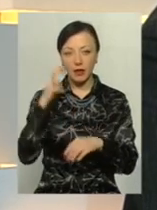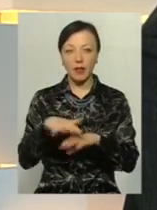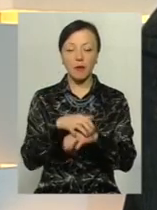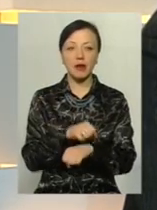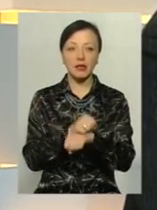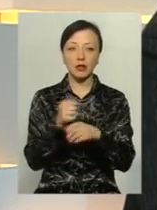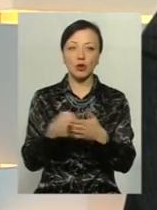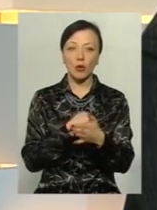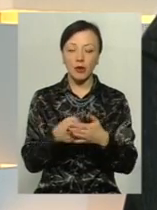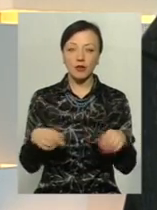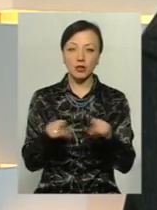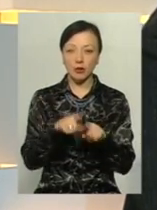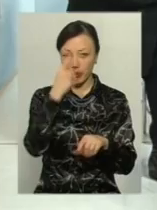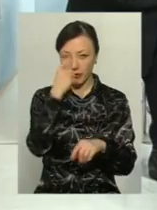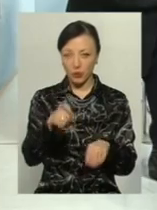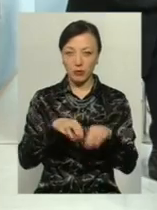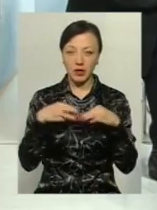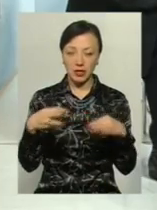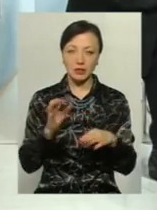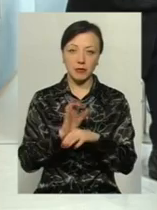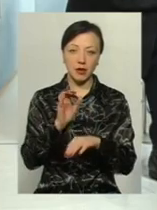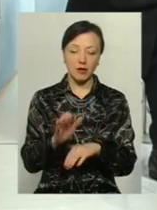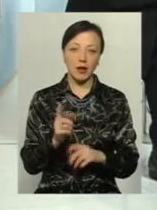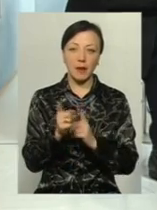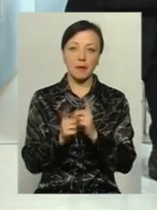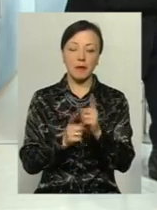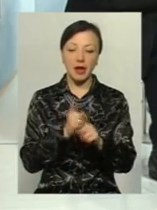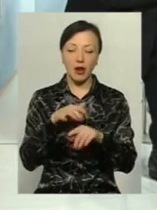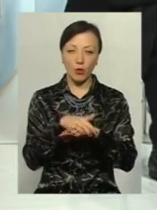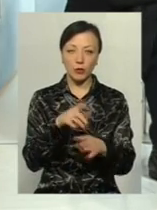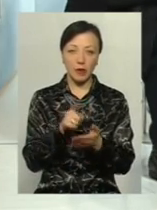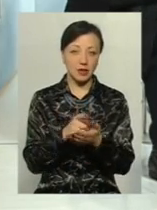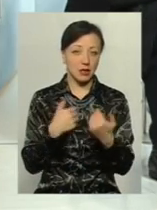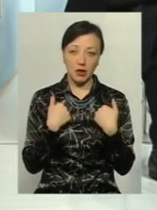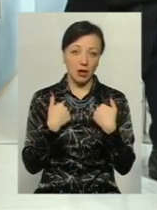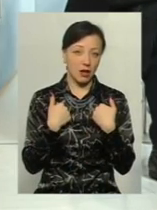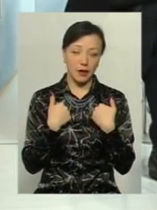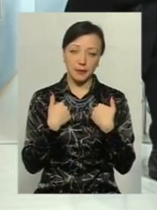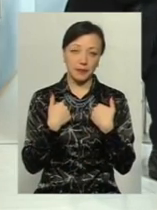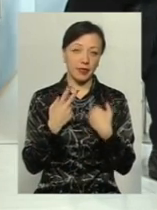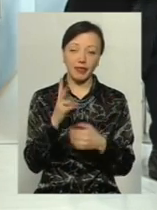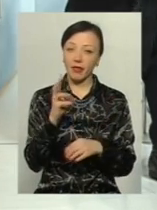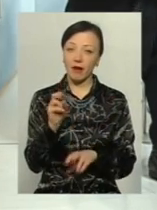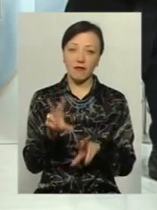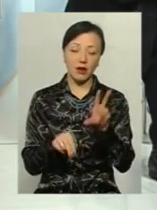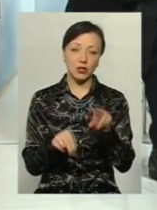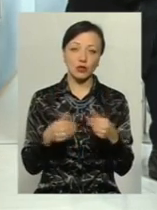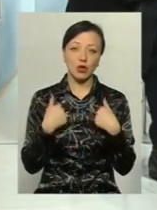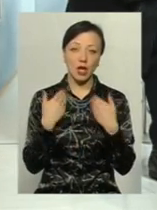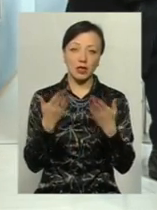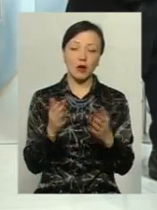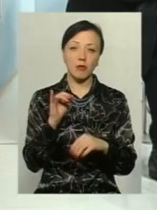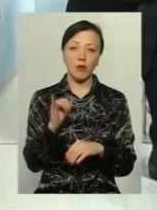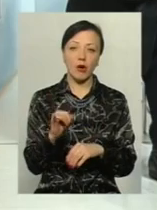ми добилися, що все-таки повідомлені міністр, направили по переховну пенсію. І я абсолютно не вважаю, що я там щось